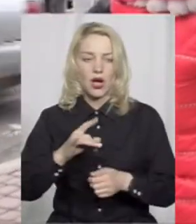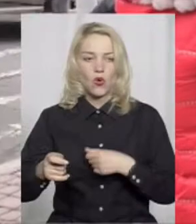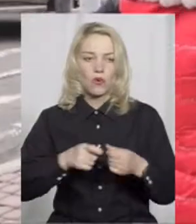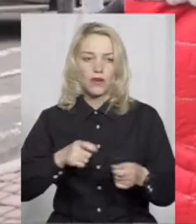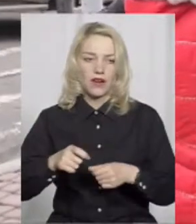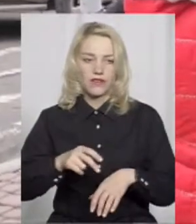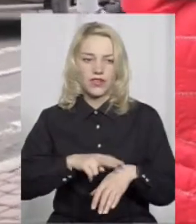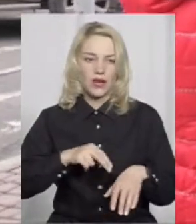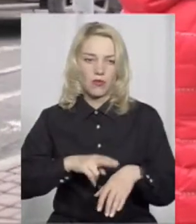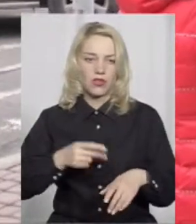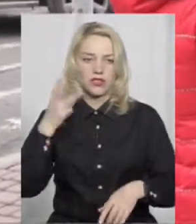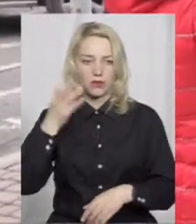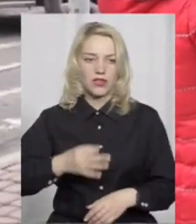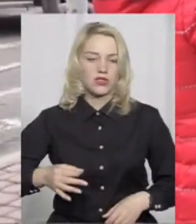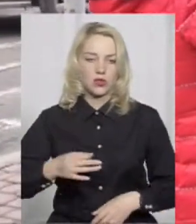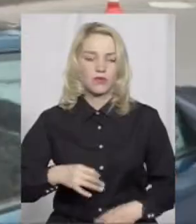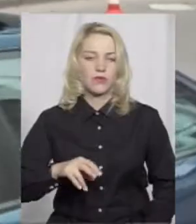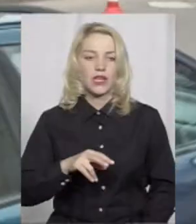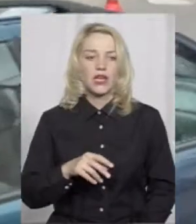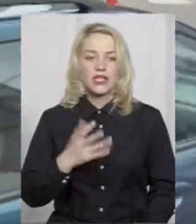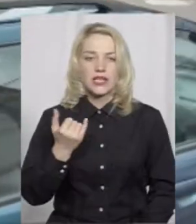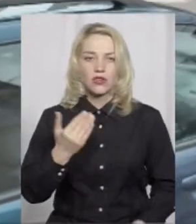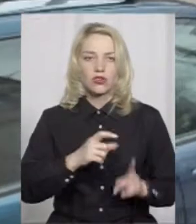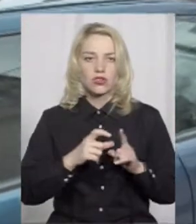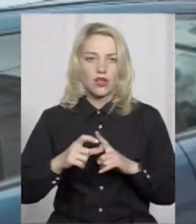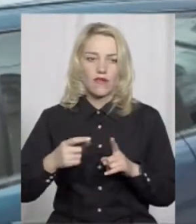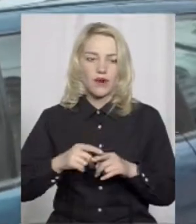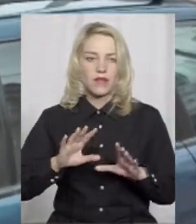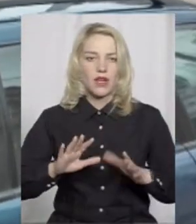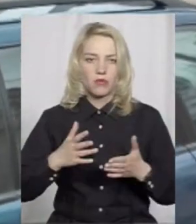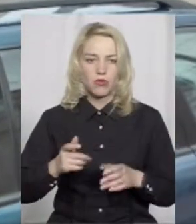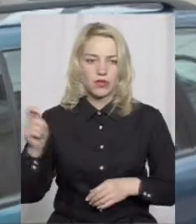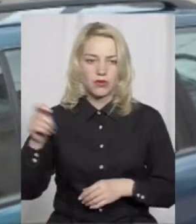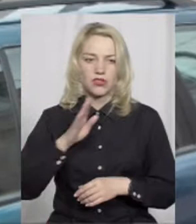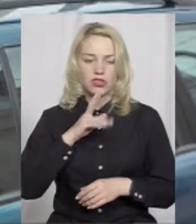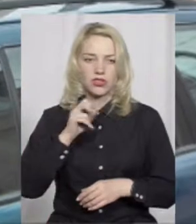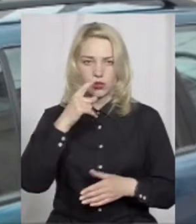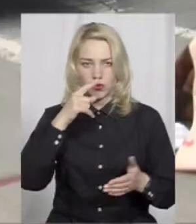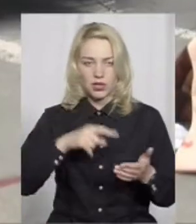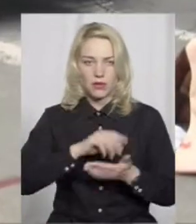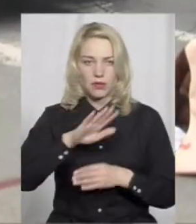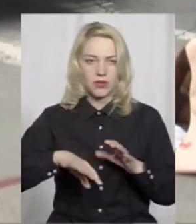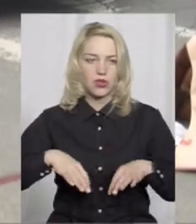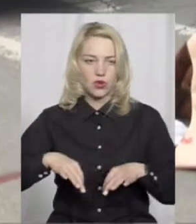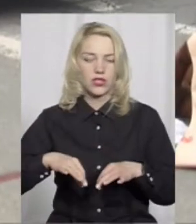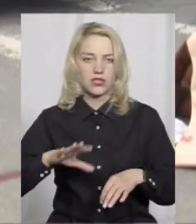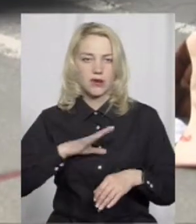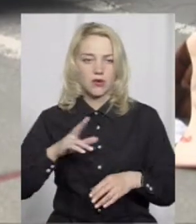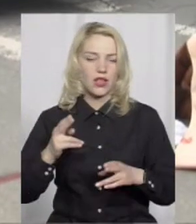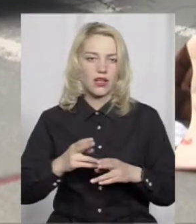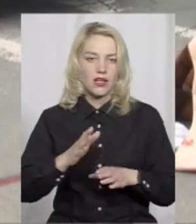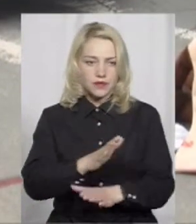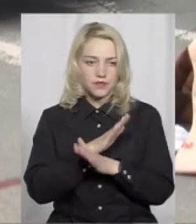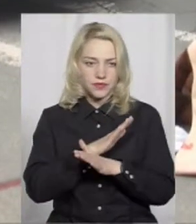патронною поліцією Хмельницькій області Ігор Лежнюк. За його словами, на момент приїзду жінка, що потрапила під колеса автівки, була без ознак життя.